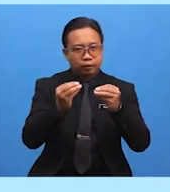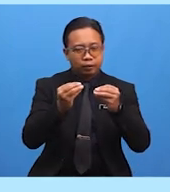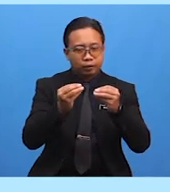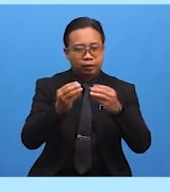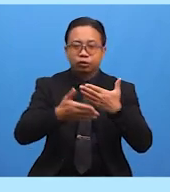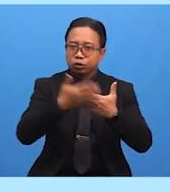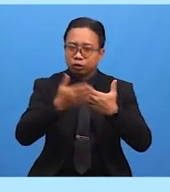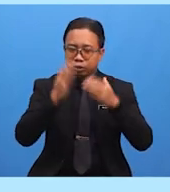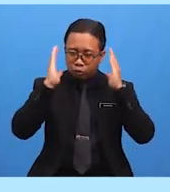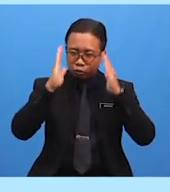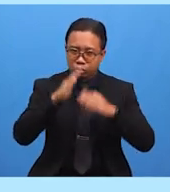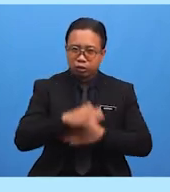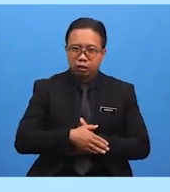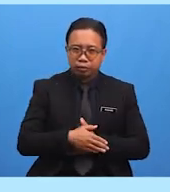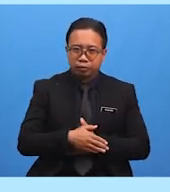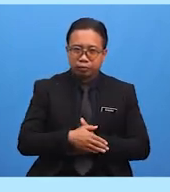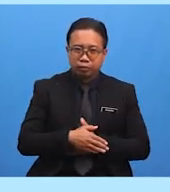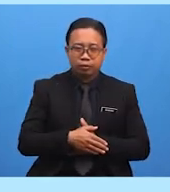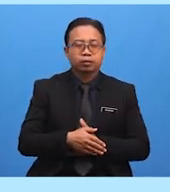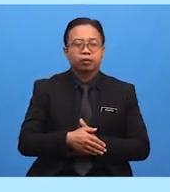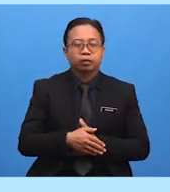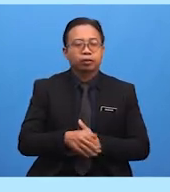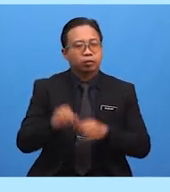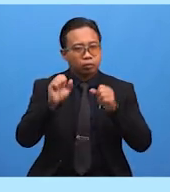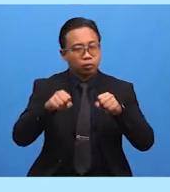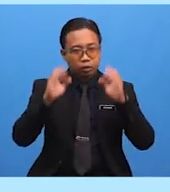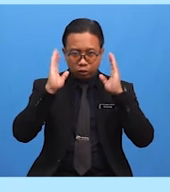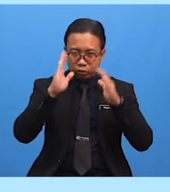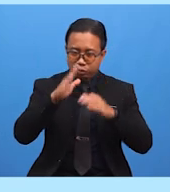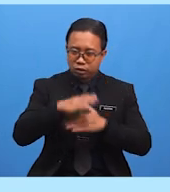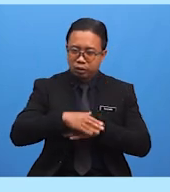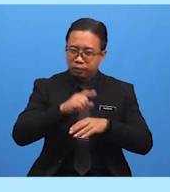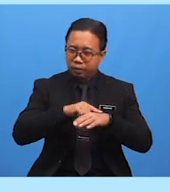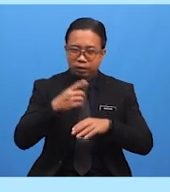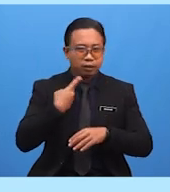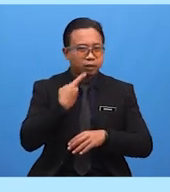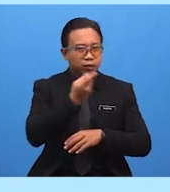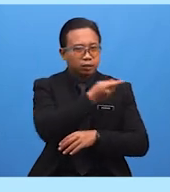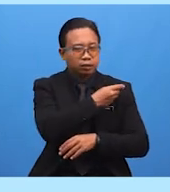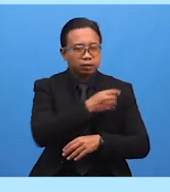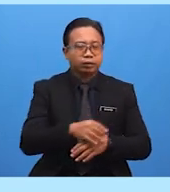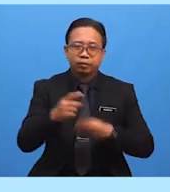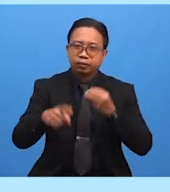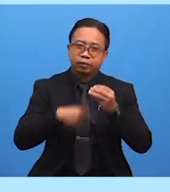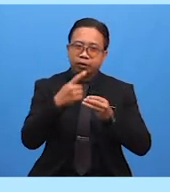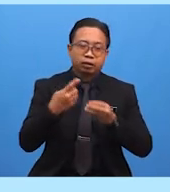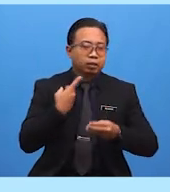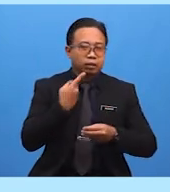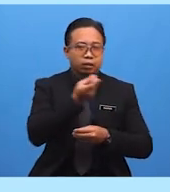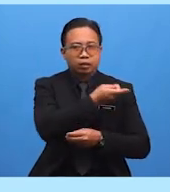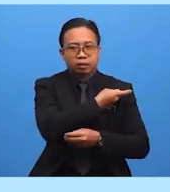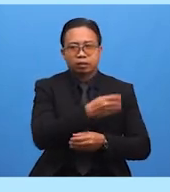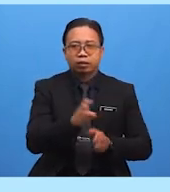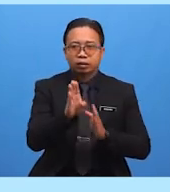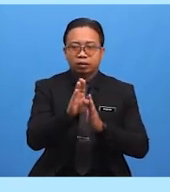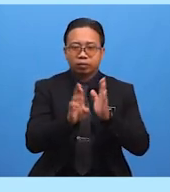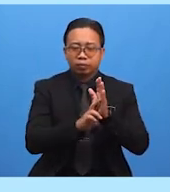Rukhsah Salat Iaitu Kelonggaran Salat Kepada Kita Apabila Kita